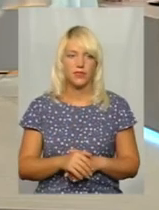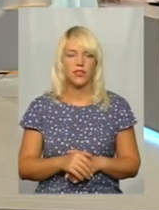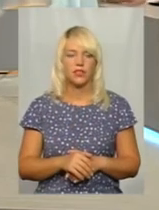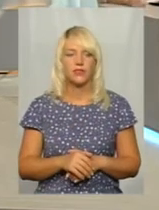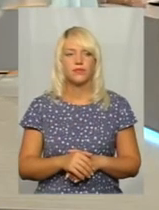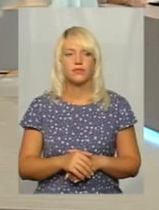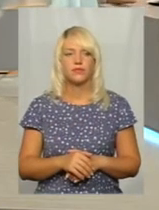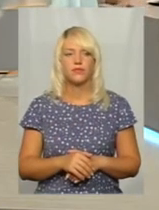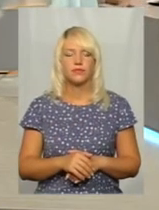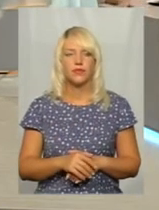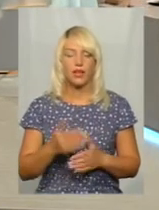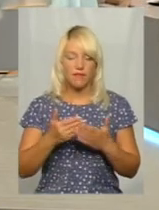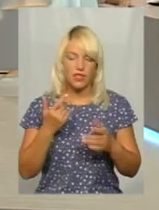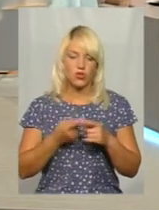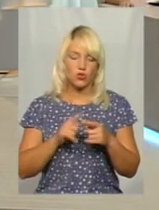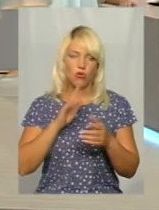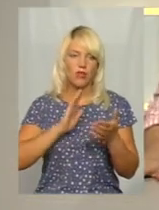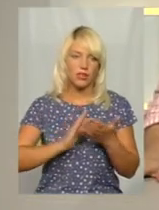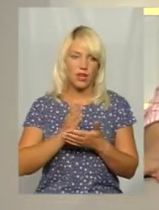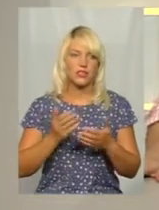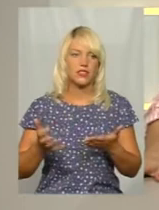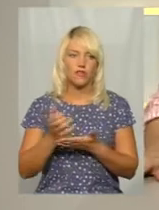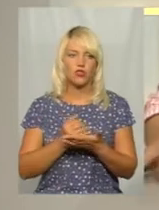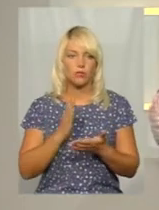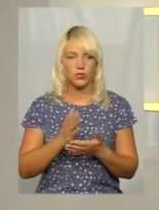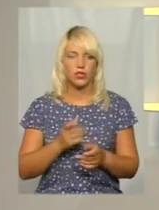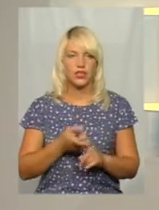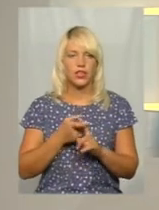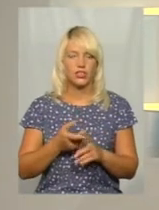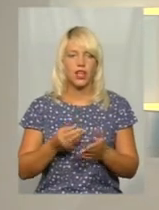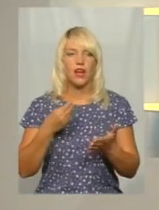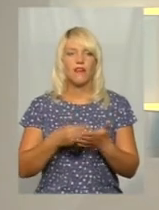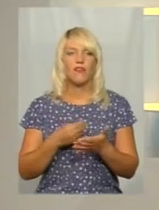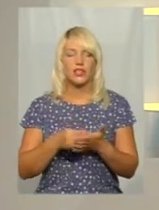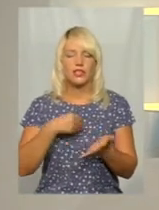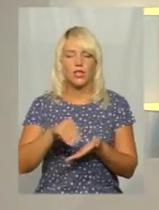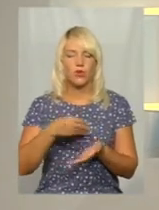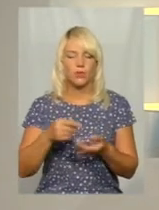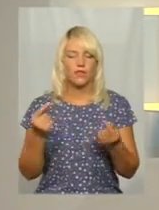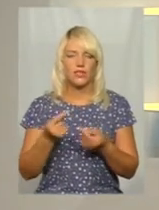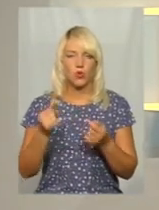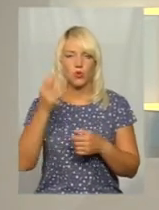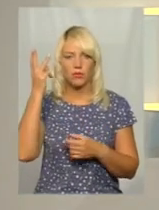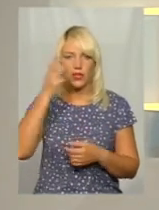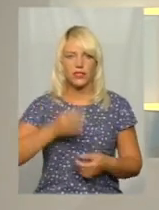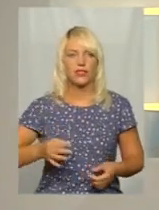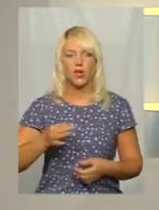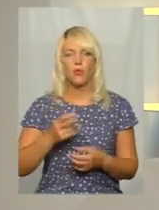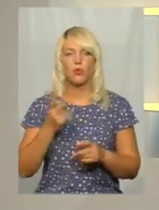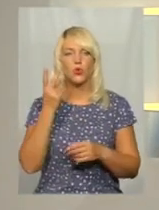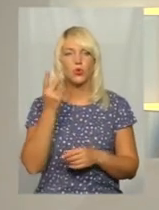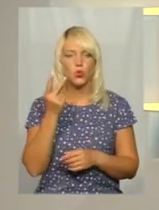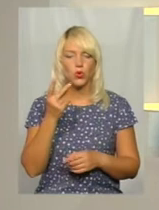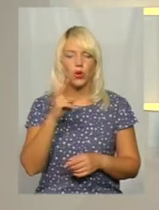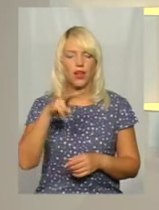того, відповідно, якість прожаю теж буде залежати. Вартість закупівлі зерна у Хмельницькій області другого